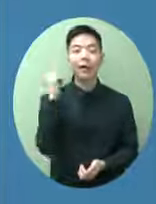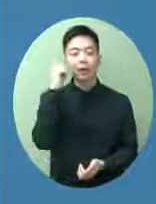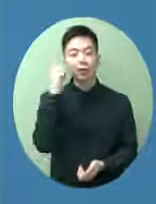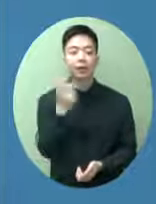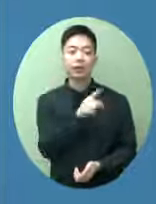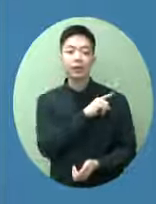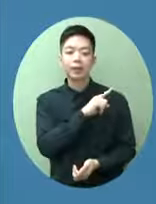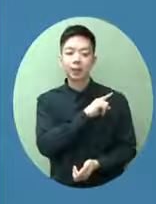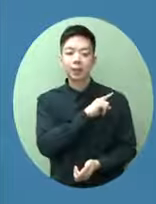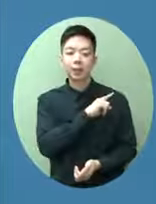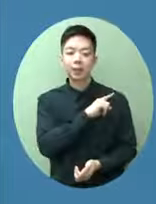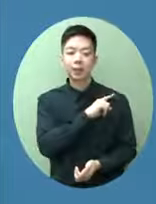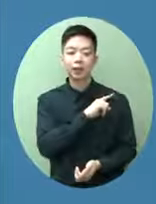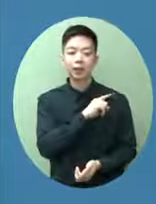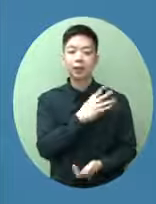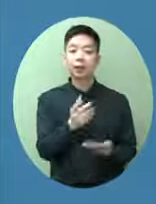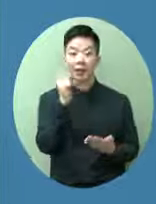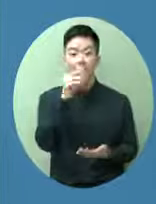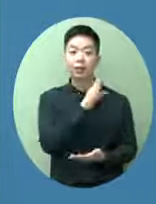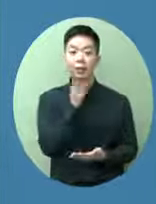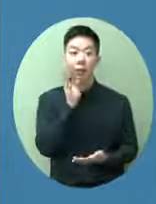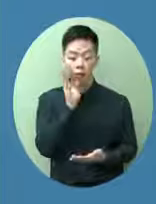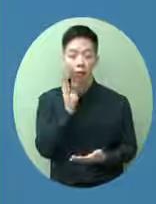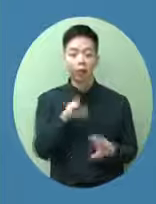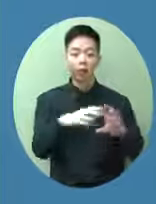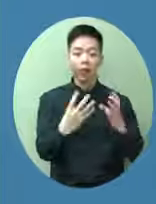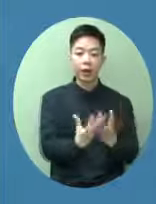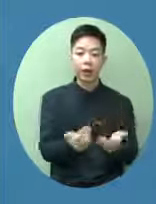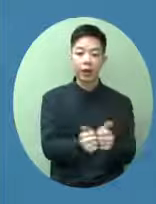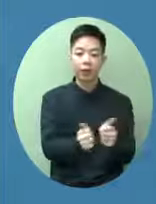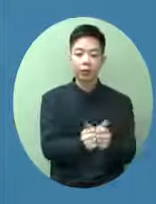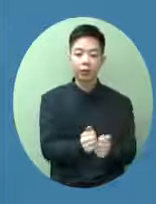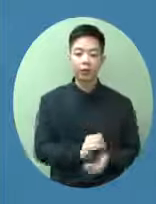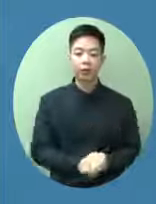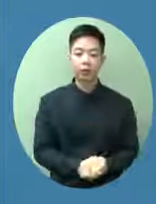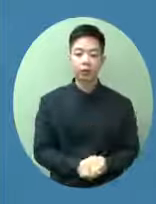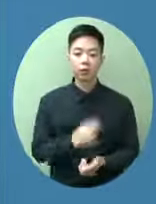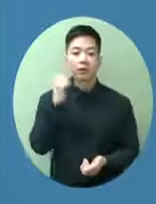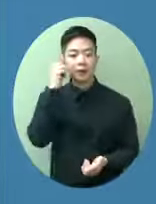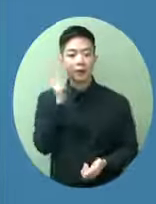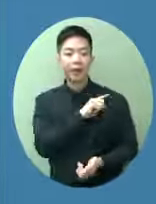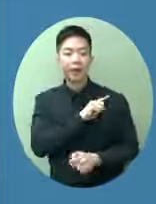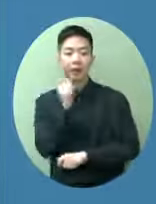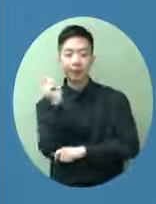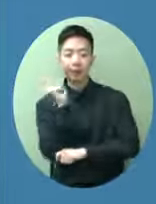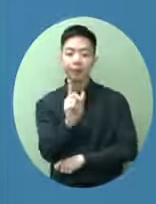可以給一些商界特別商界的朋友是會知道這次他們是會受惠的